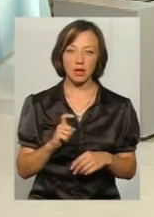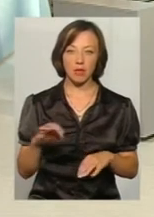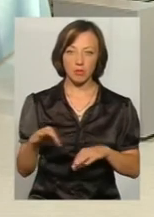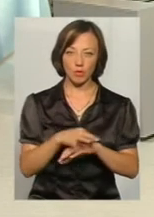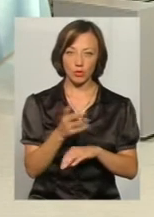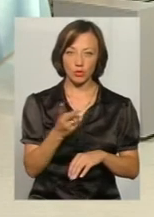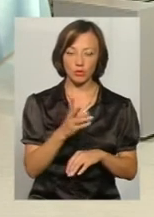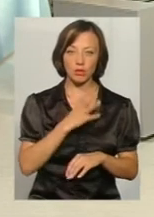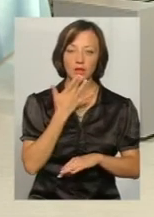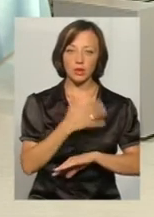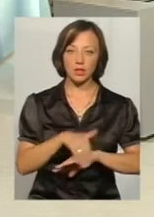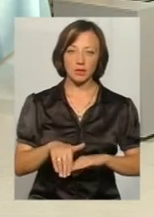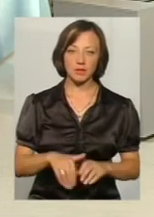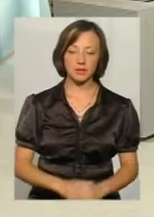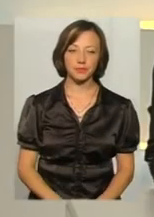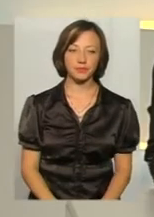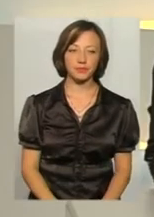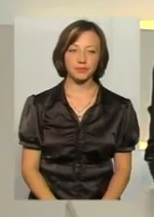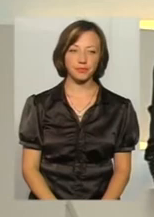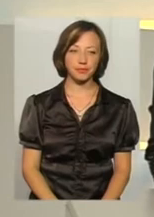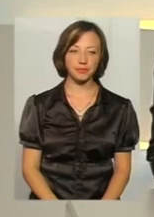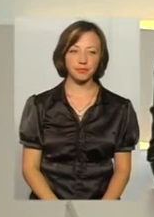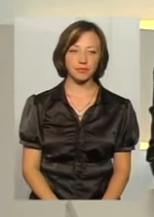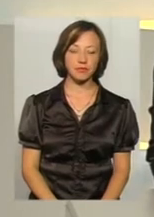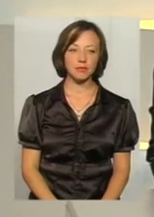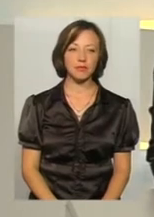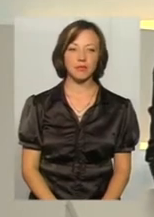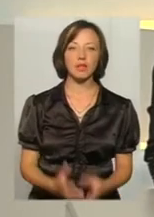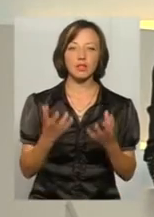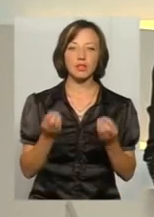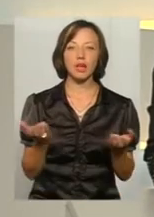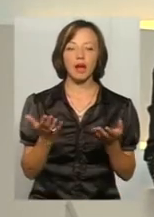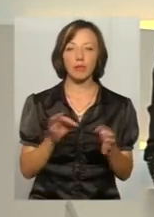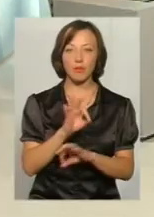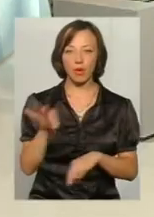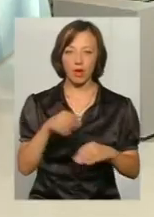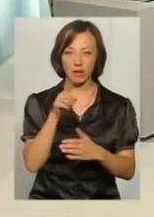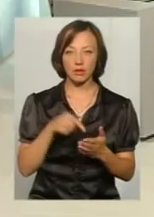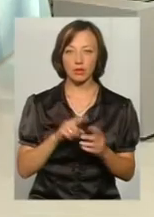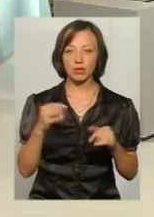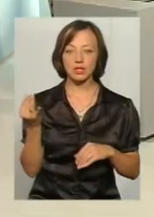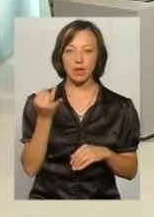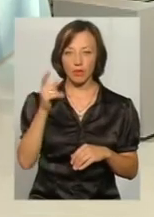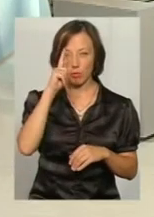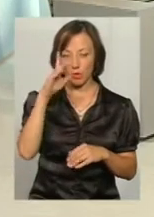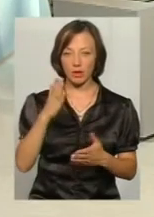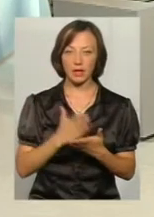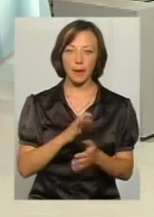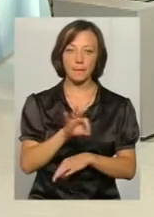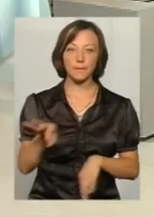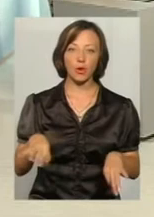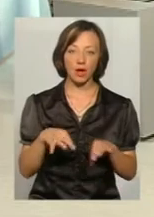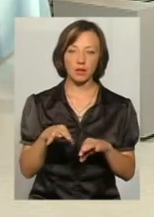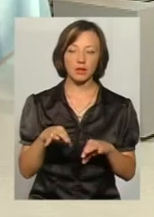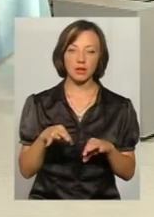були іноземці. Скажіть, які ще проєкти були цього річ? Дуже цікавим і популярним є проєкт,